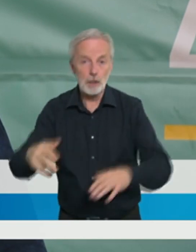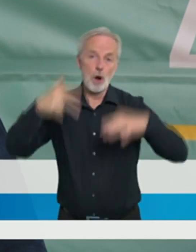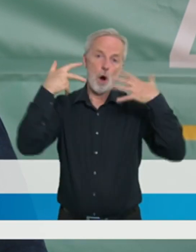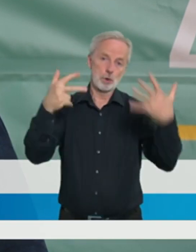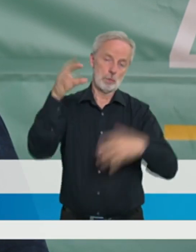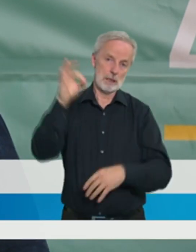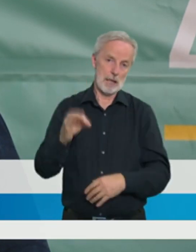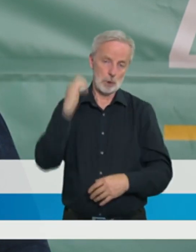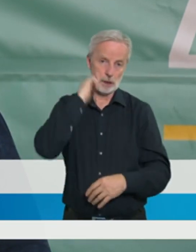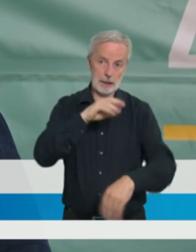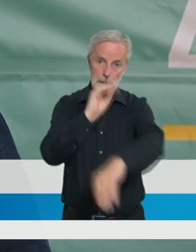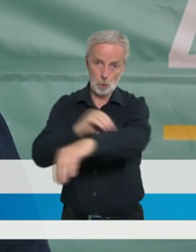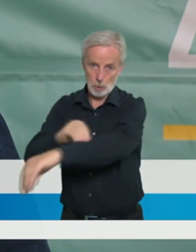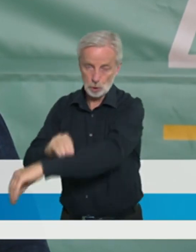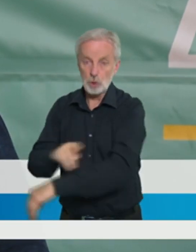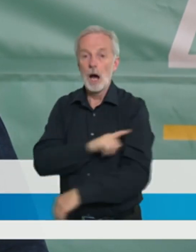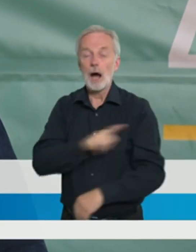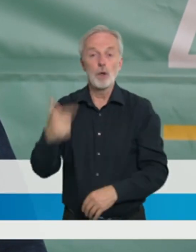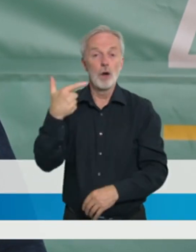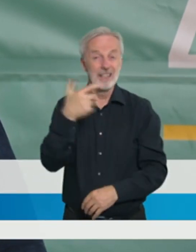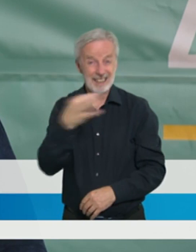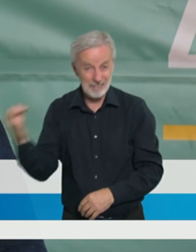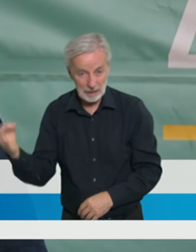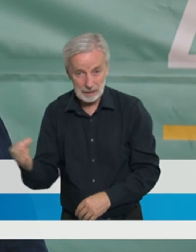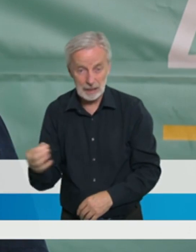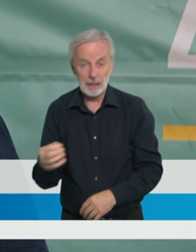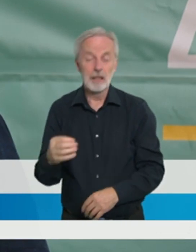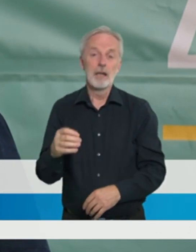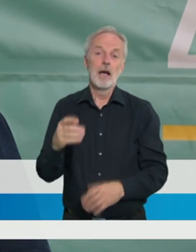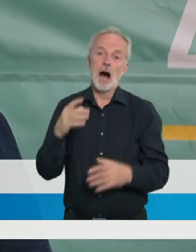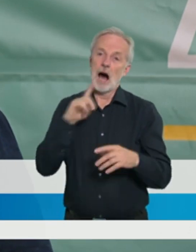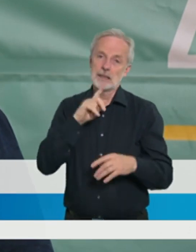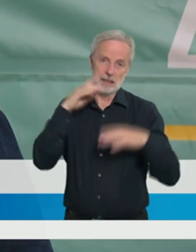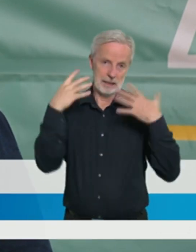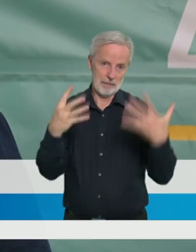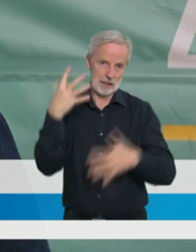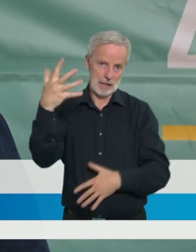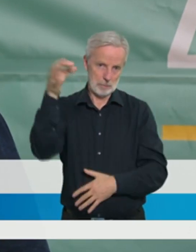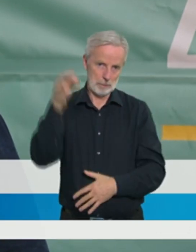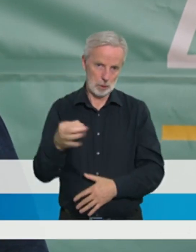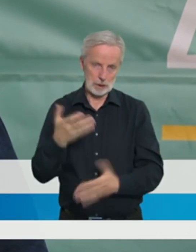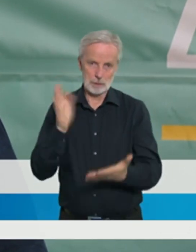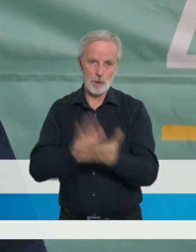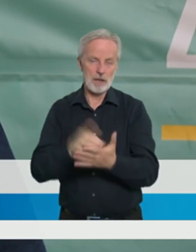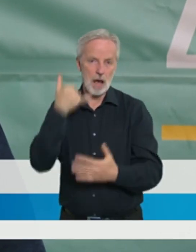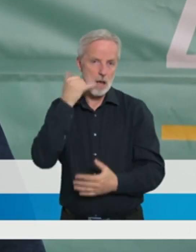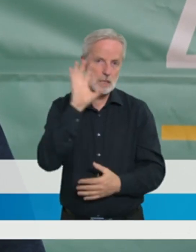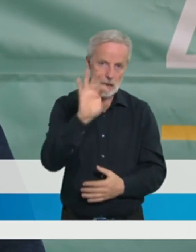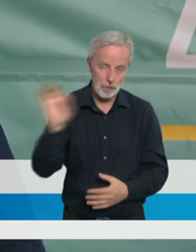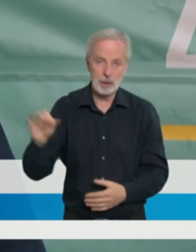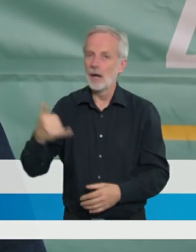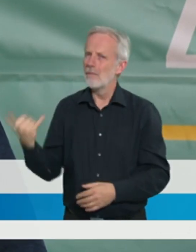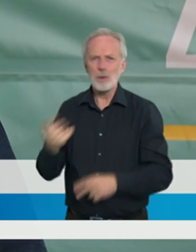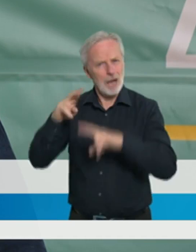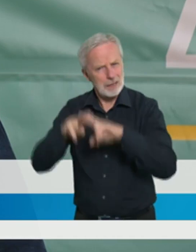a do 48 až 40 hodin zhodně s těmi pozitivními zhruba 95 %. V případu těch 5 % zase jsou buď